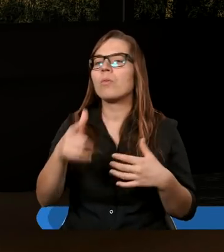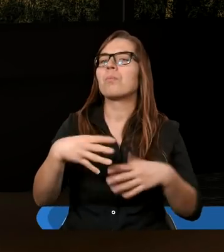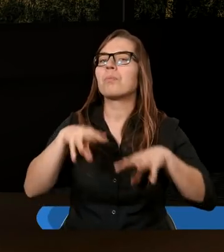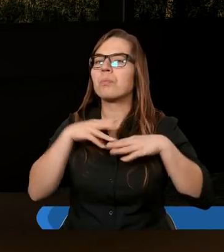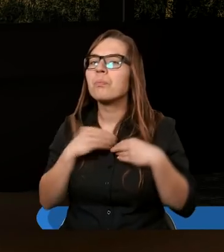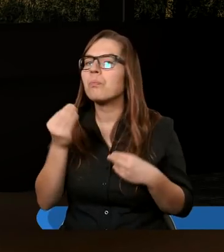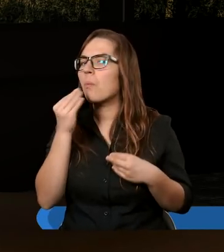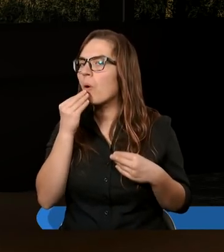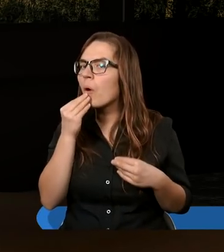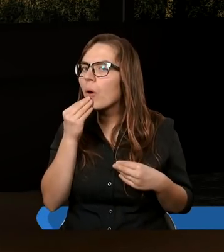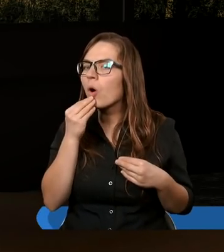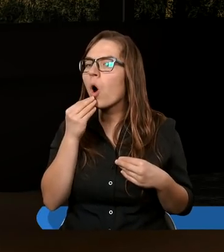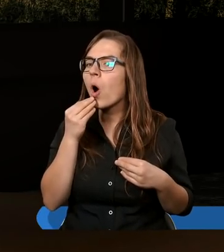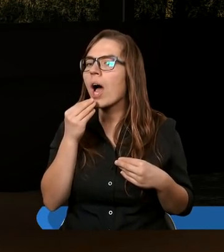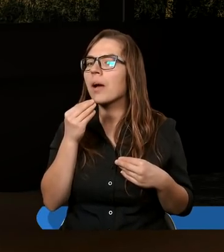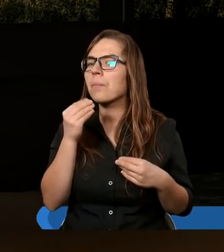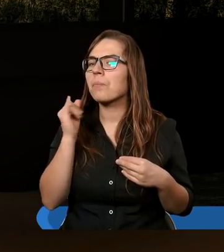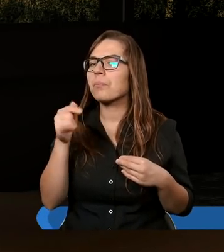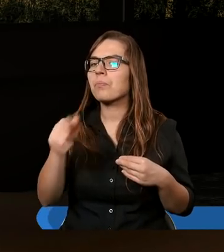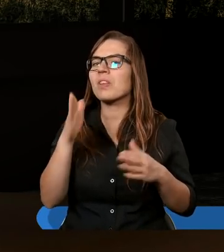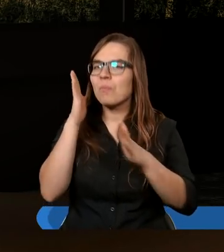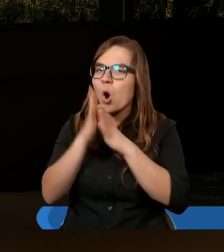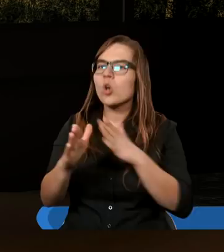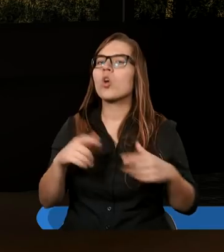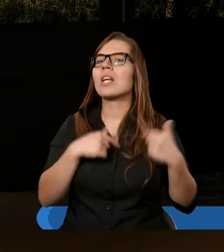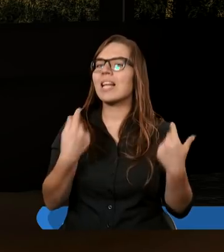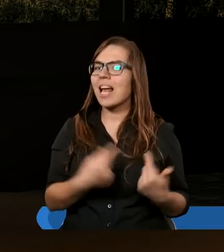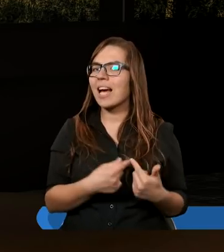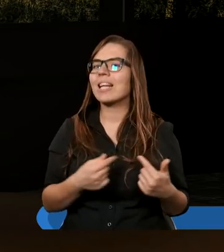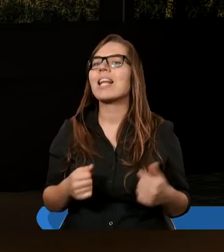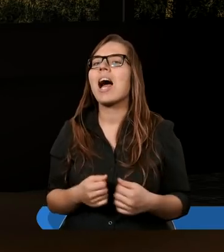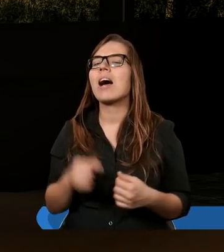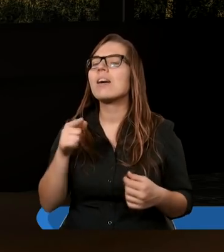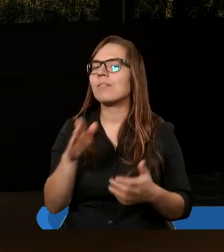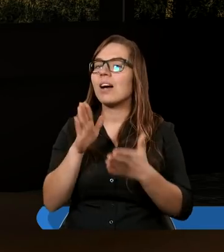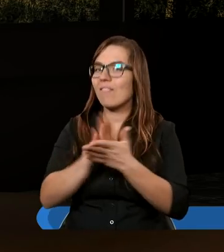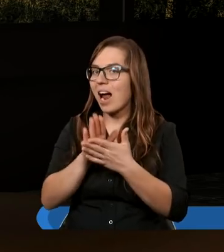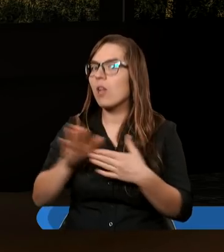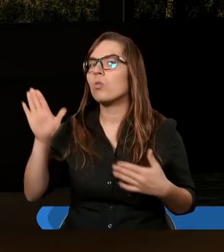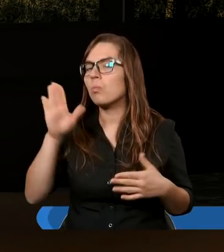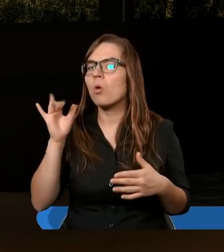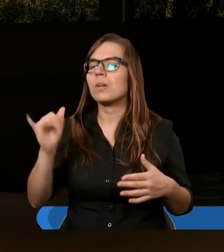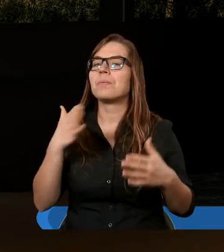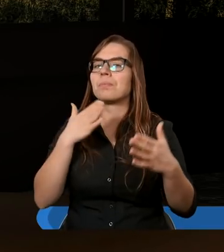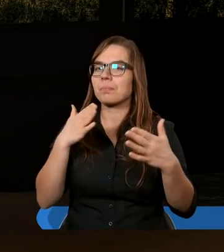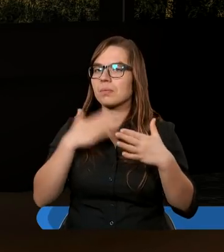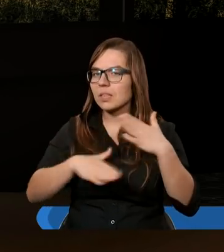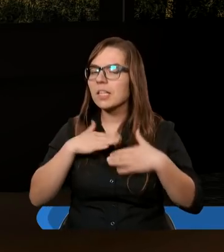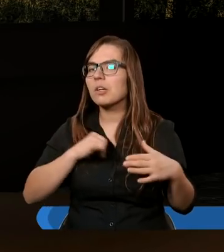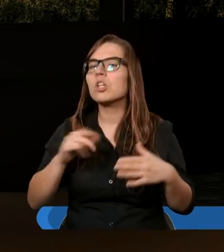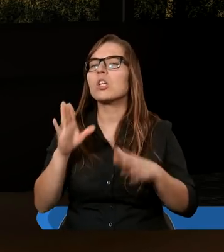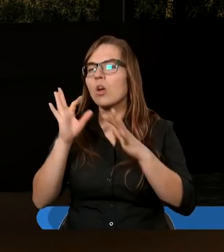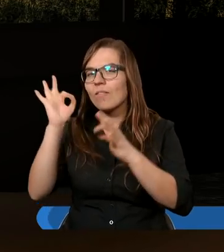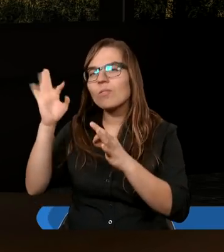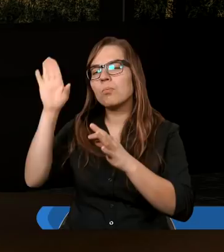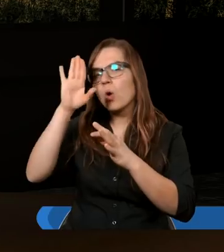przyjmowali pokarm z weselem i w prostocie serca. Chwaląc Boga i ciesząc się przycholnością